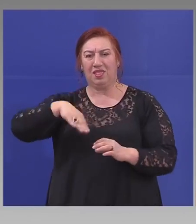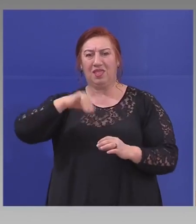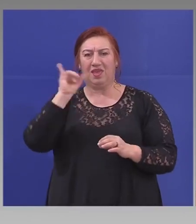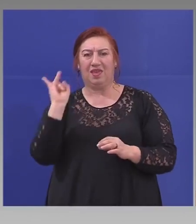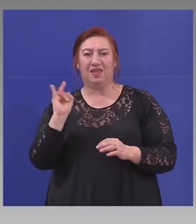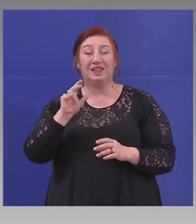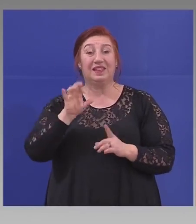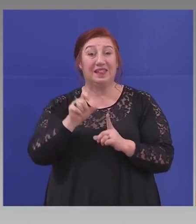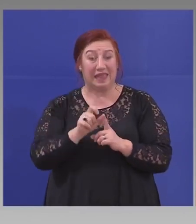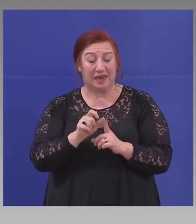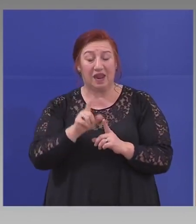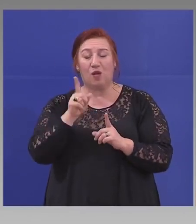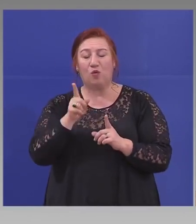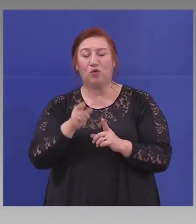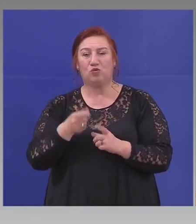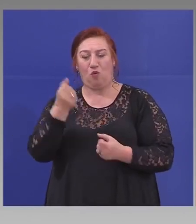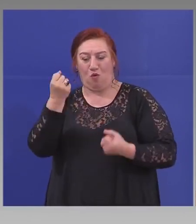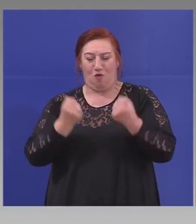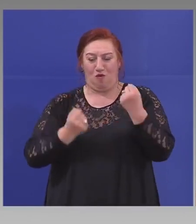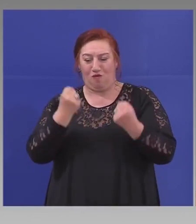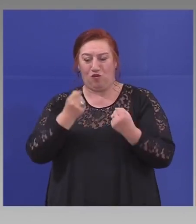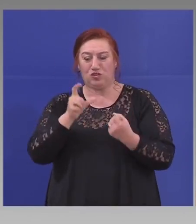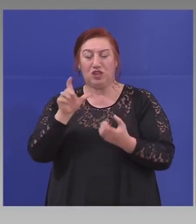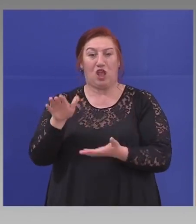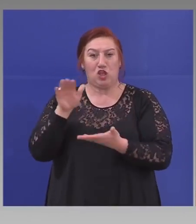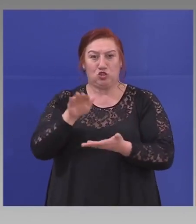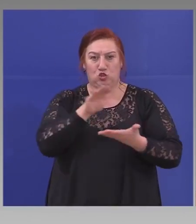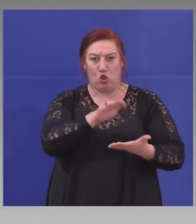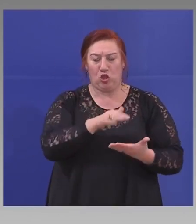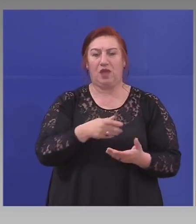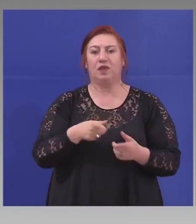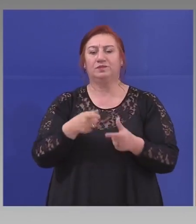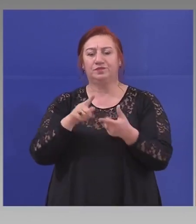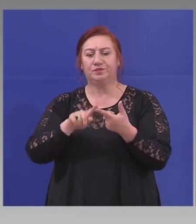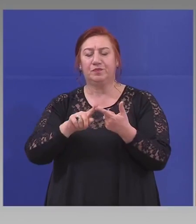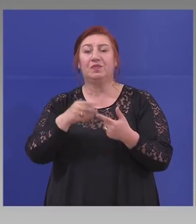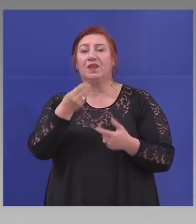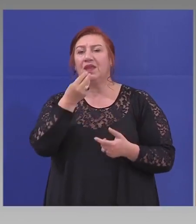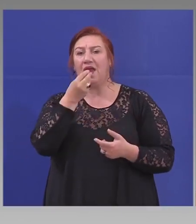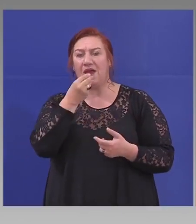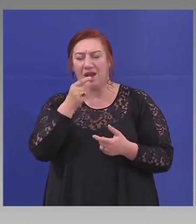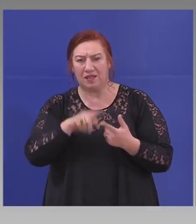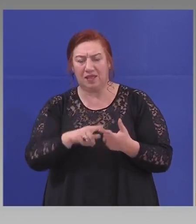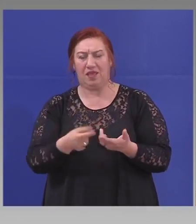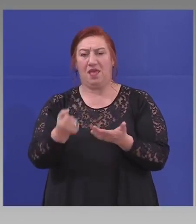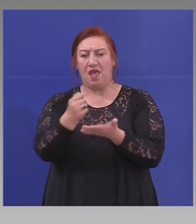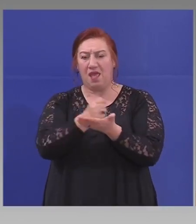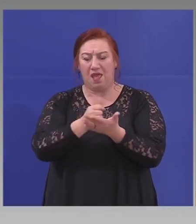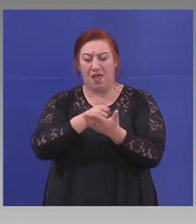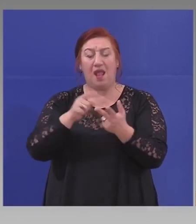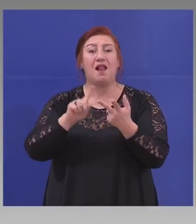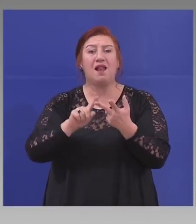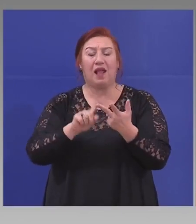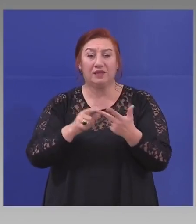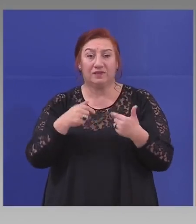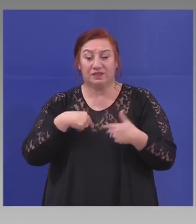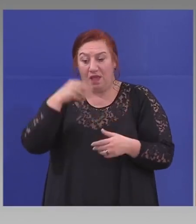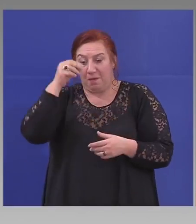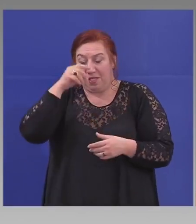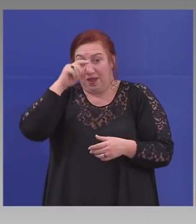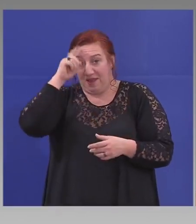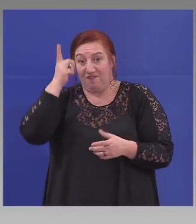разкарват стоки, товари, храни, медикаменти, а за България е изключително важно, защото нашата индустрия,